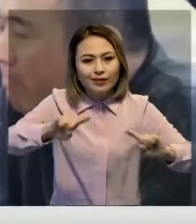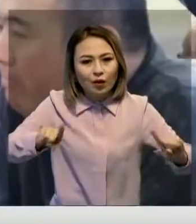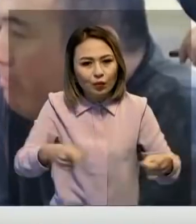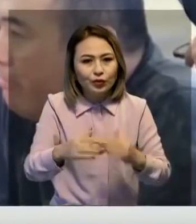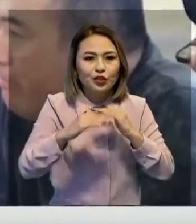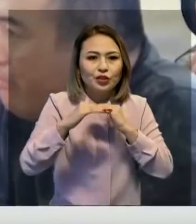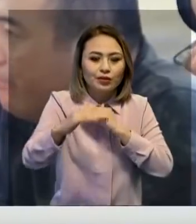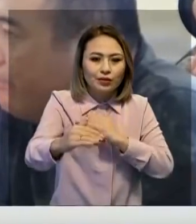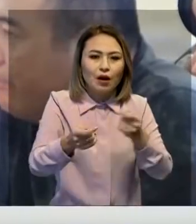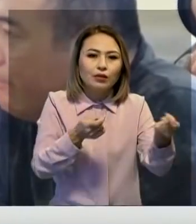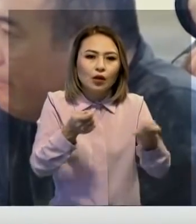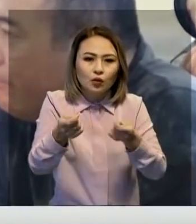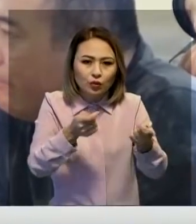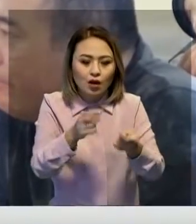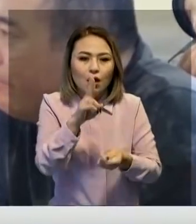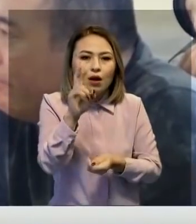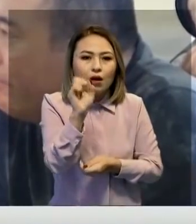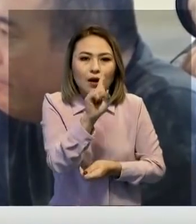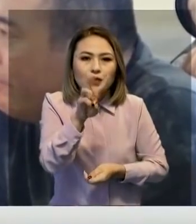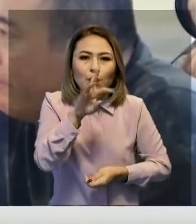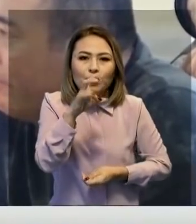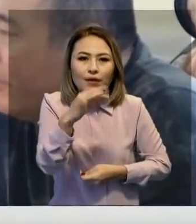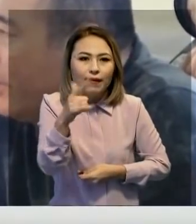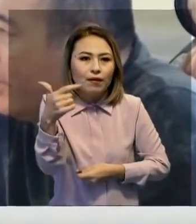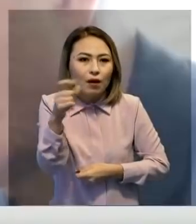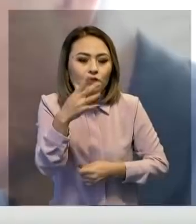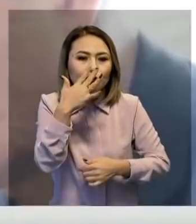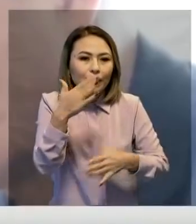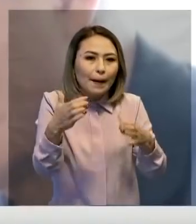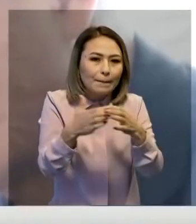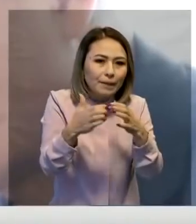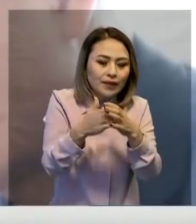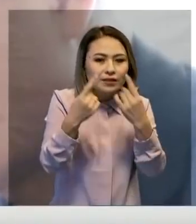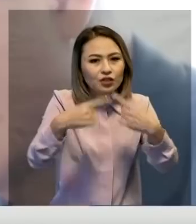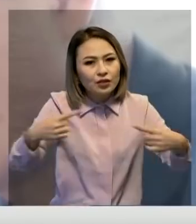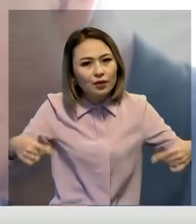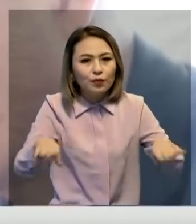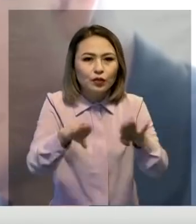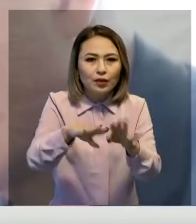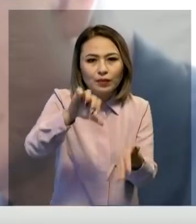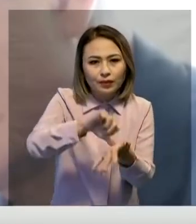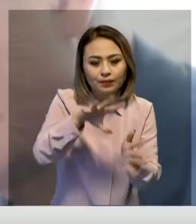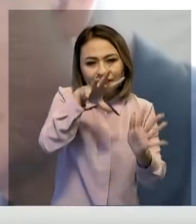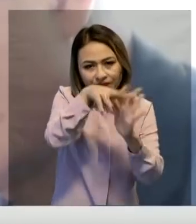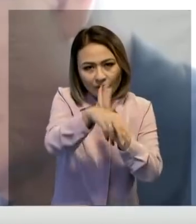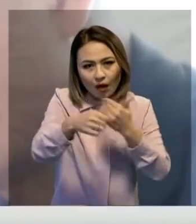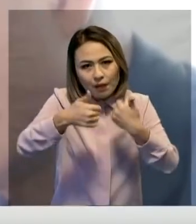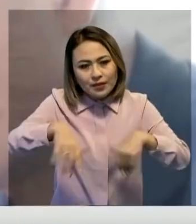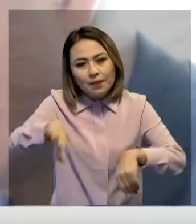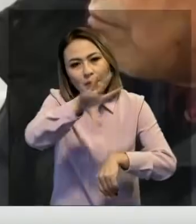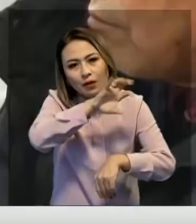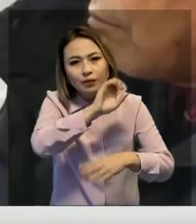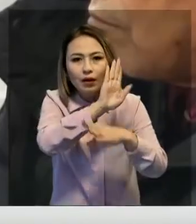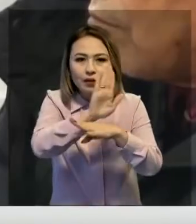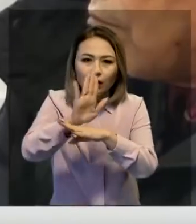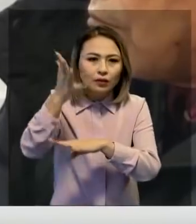агенттігінің жергіліктат қарушу орғындардың. Қазмұнай ғаз ұлтты кампаниясының өкілдері және басқада мүдделі тараптар кірет. Комиссия барлық